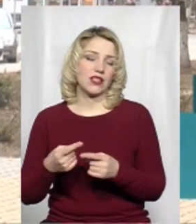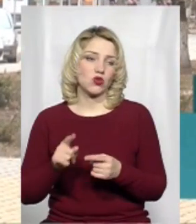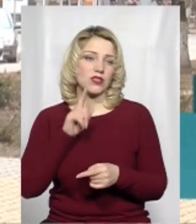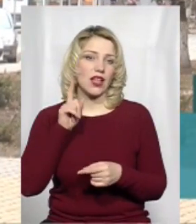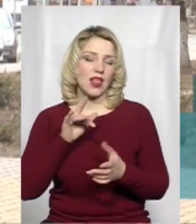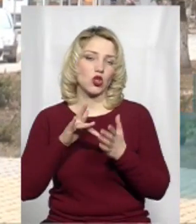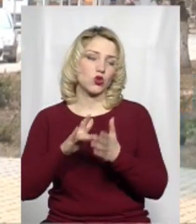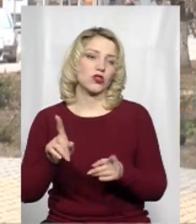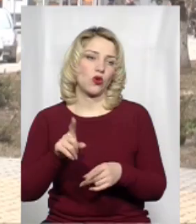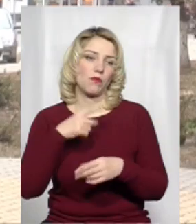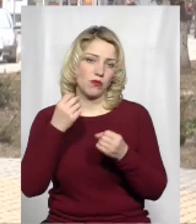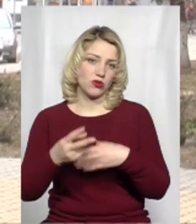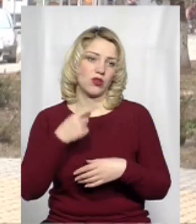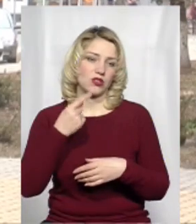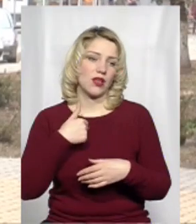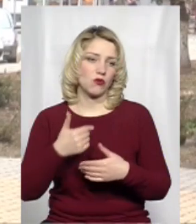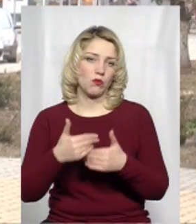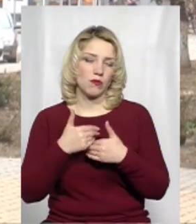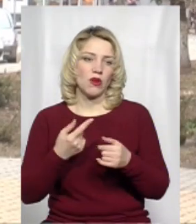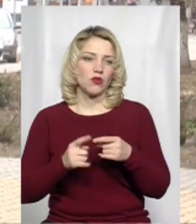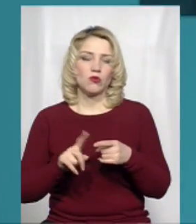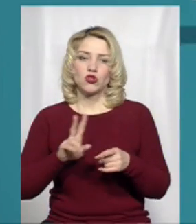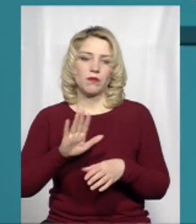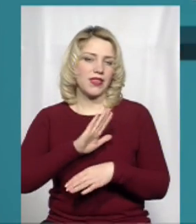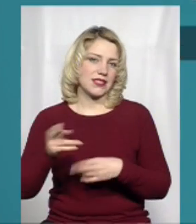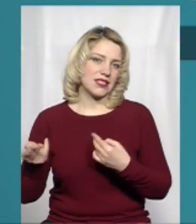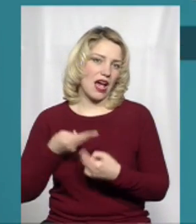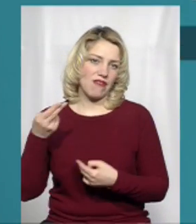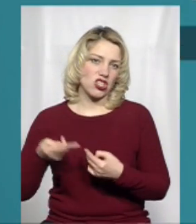туризму, які просто кажуть, нам допомога в тому, аби нам не заважали.